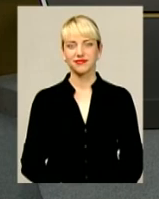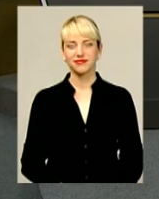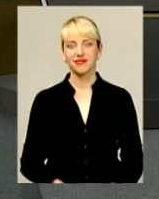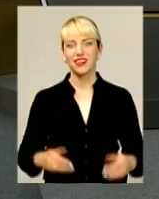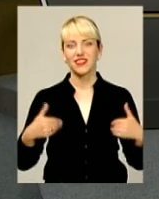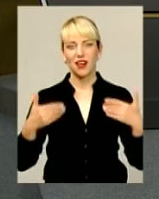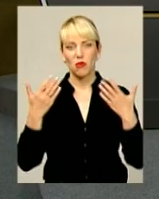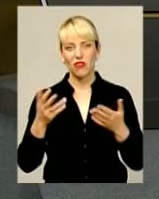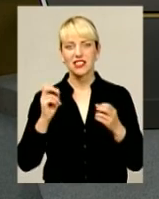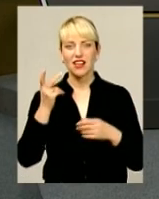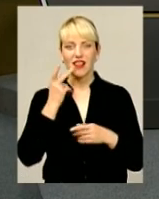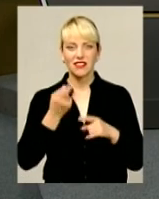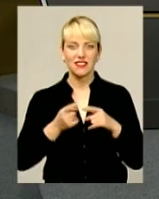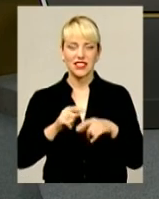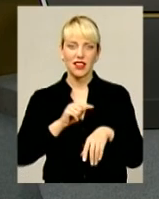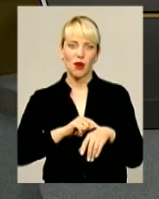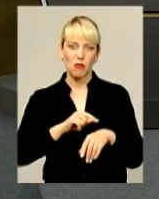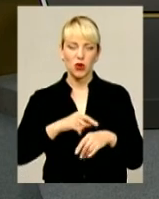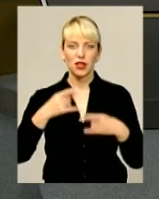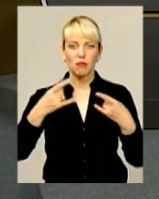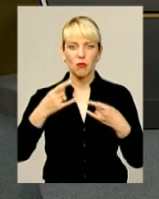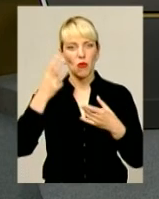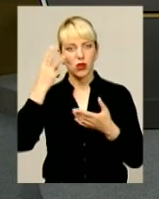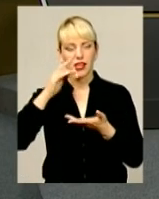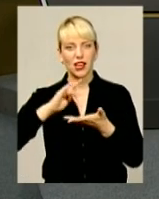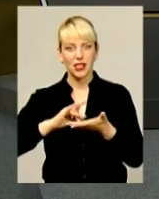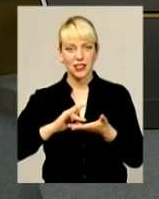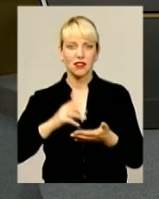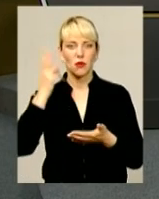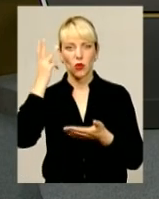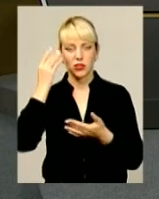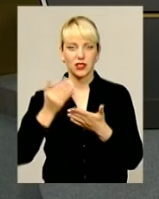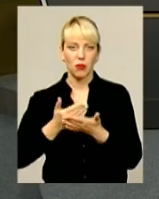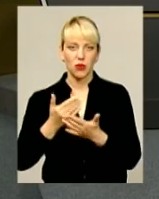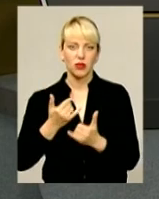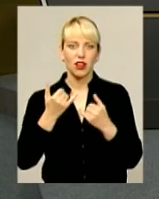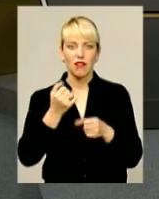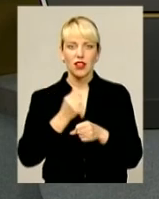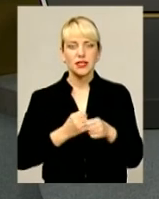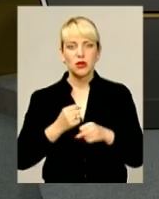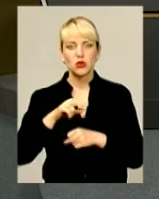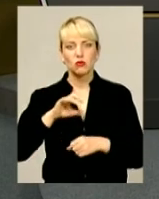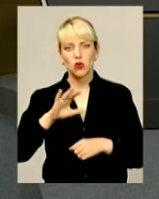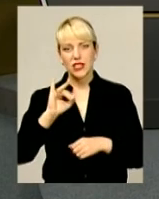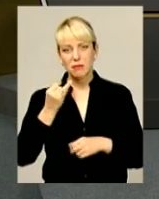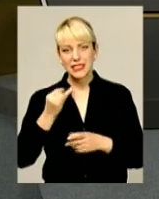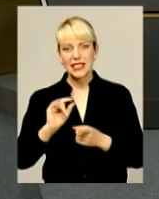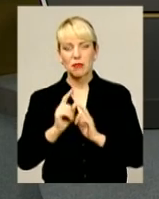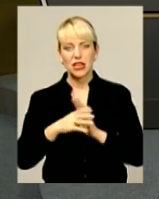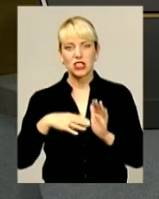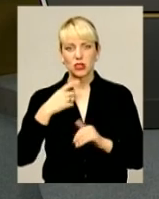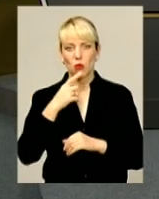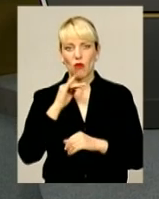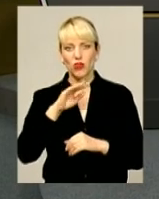Вітаємо вас, як завжди, у цій порі в ефірі телеканалу «Поділля Центр» «Подільська панорама». У студії Віталій Постемський та Оксана Фіновський. На